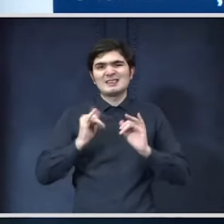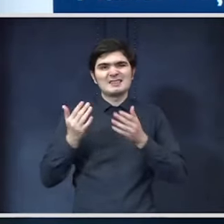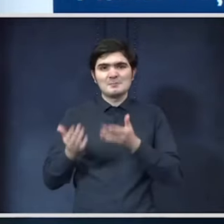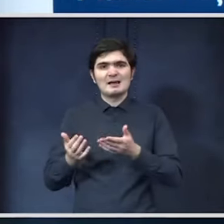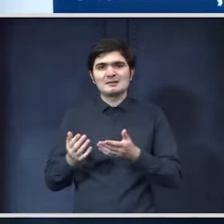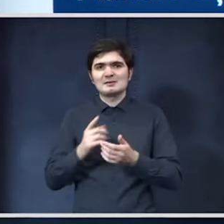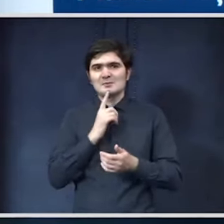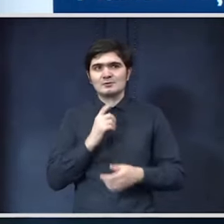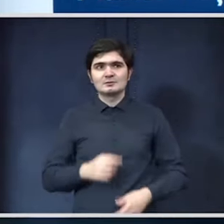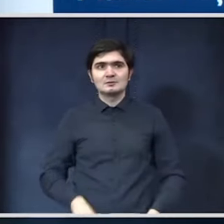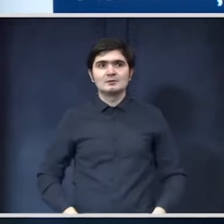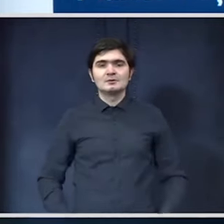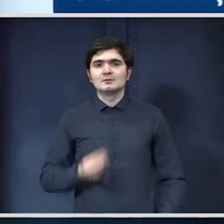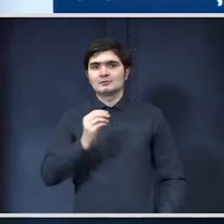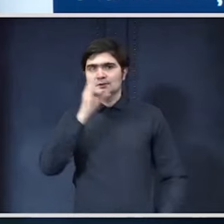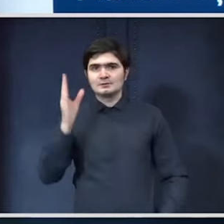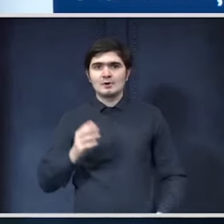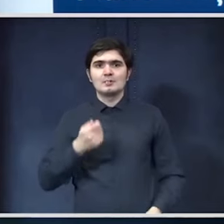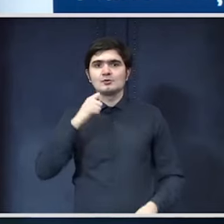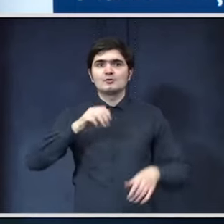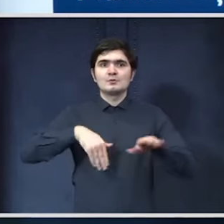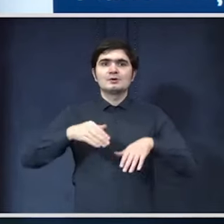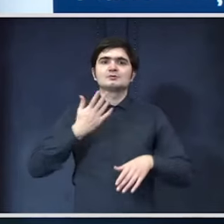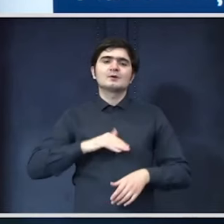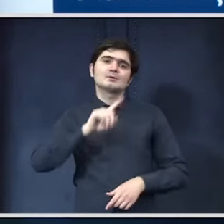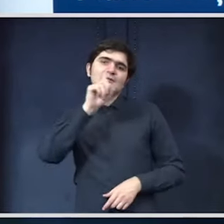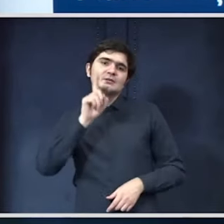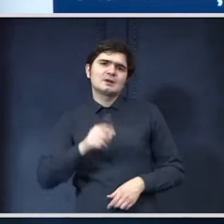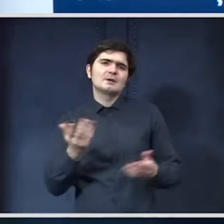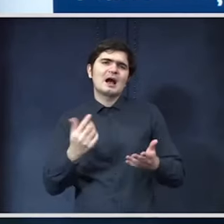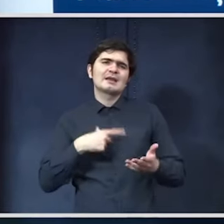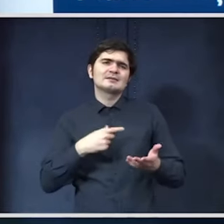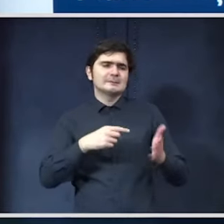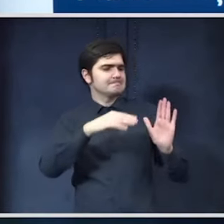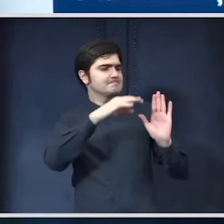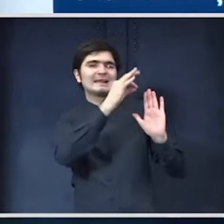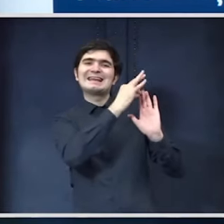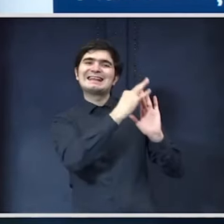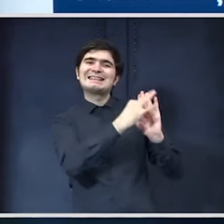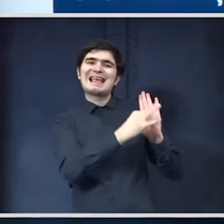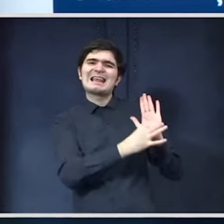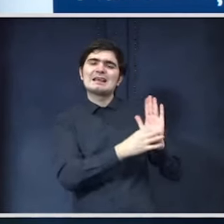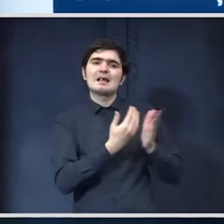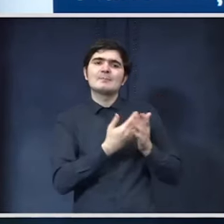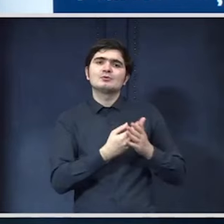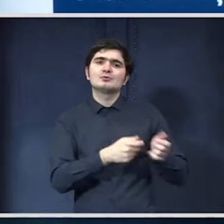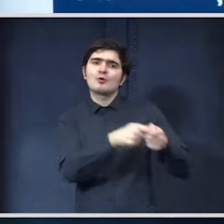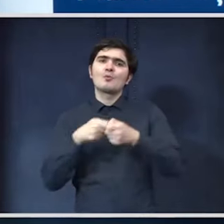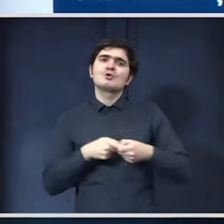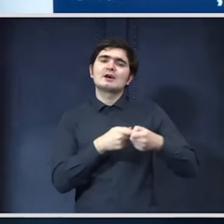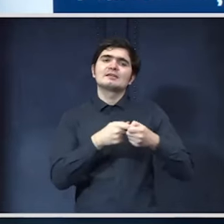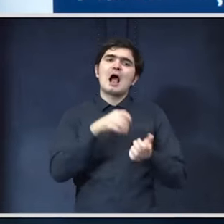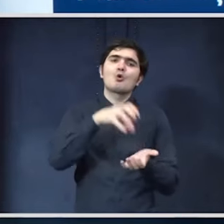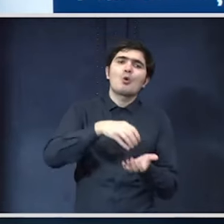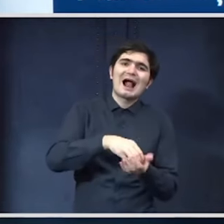cazul Alisa Bernasca observator Antena 1 domnule ministru aș vrea să vă întreb care vor fi criteriile după care comunitățile locale vor primi